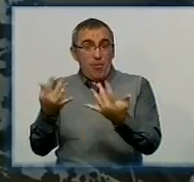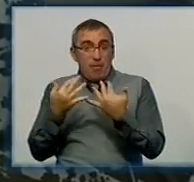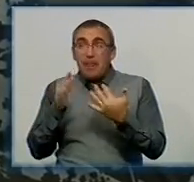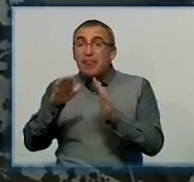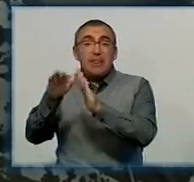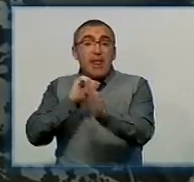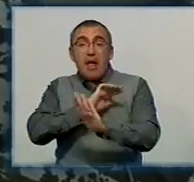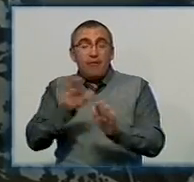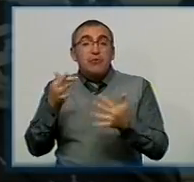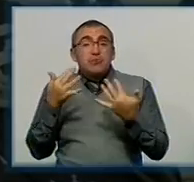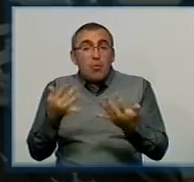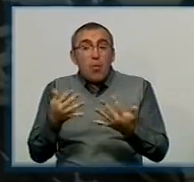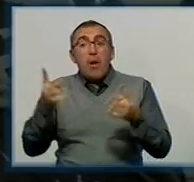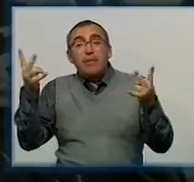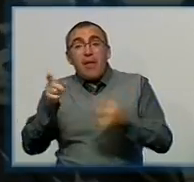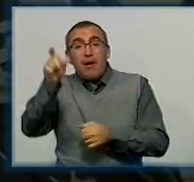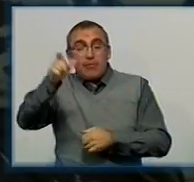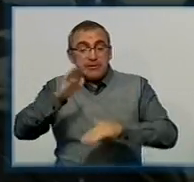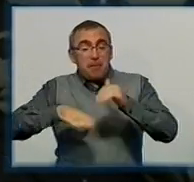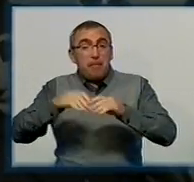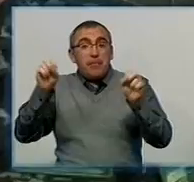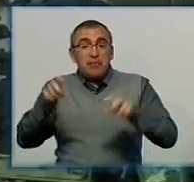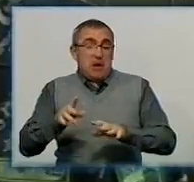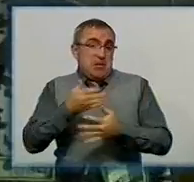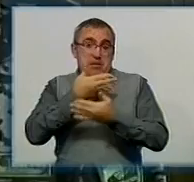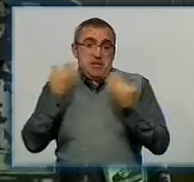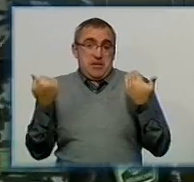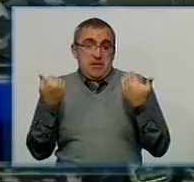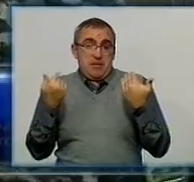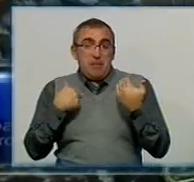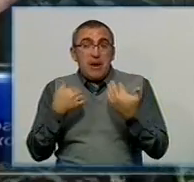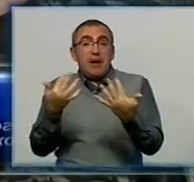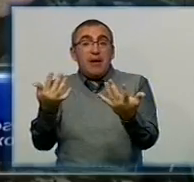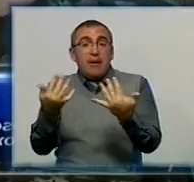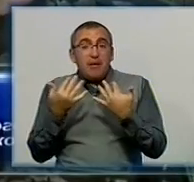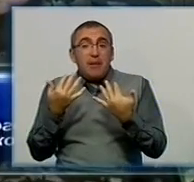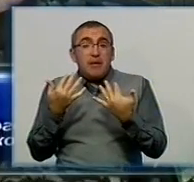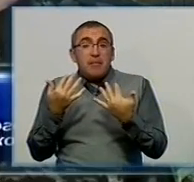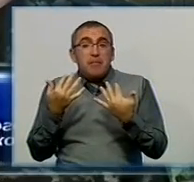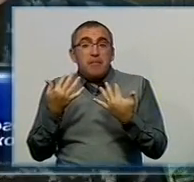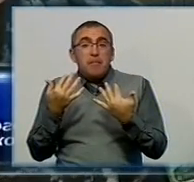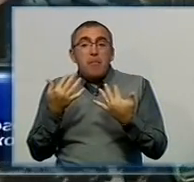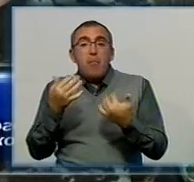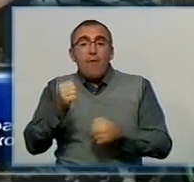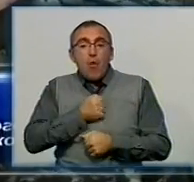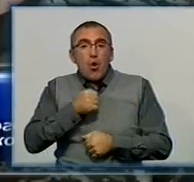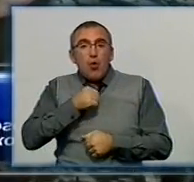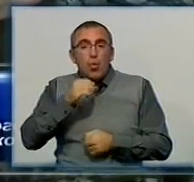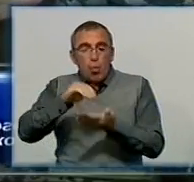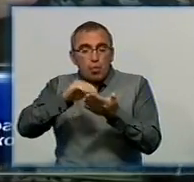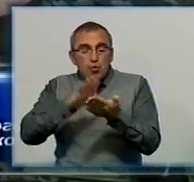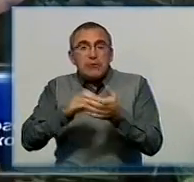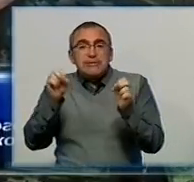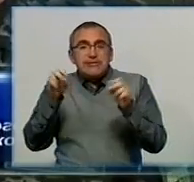викликали, оскільки необхідності в його спеціальності не було. Ми призиваємо людей по воєнно-учетним спеціальностям. І всі